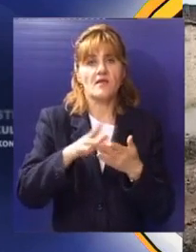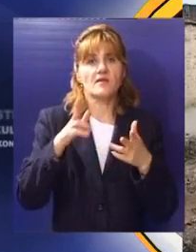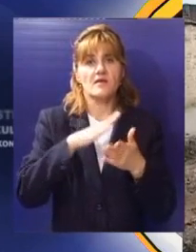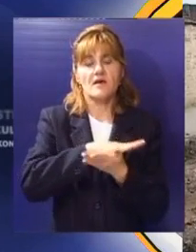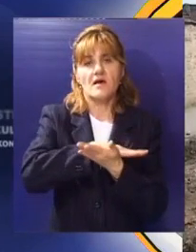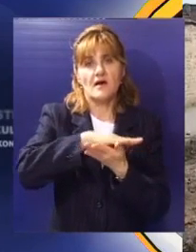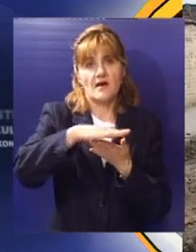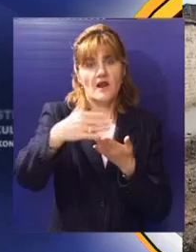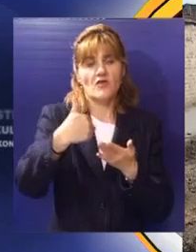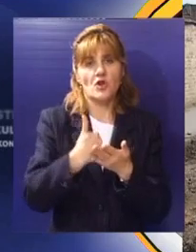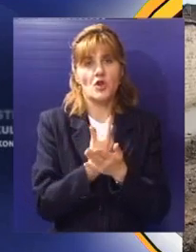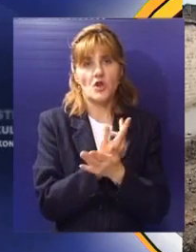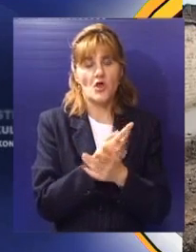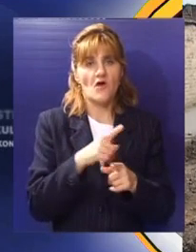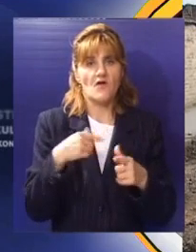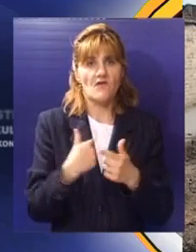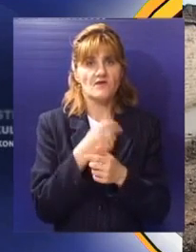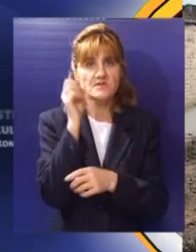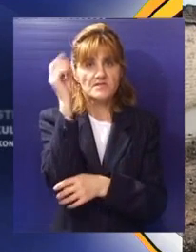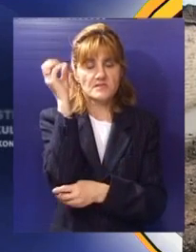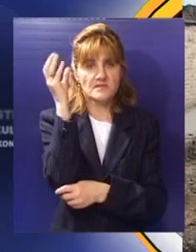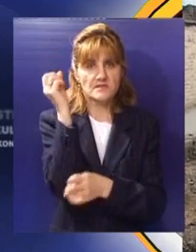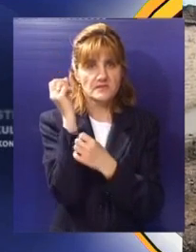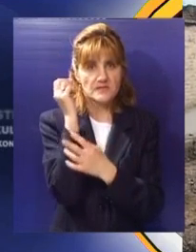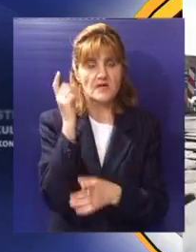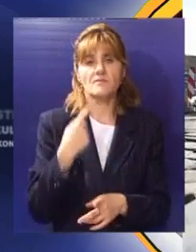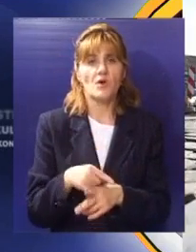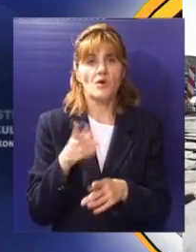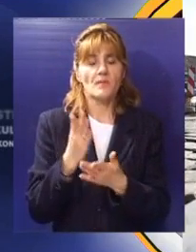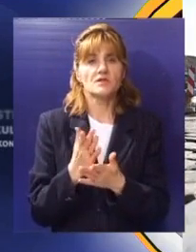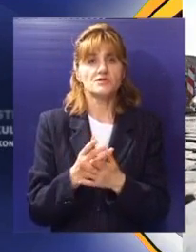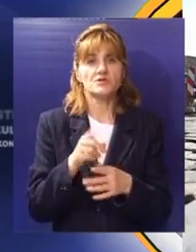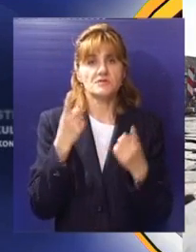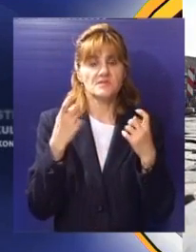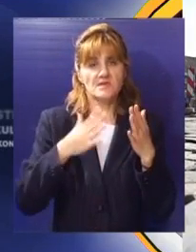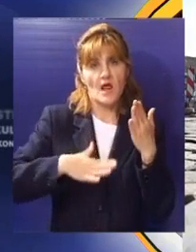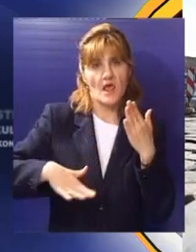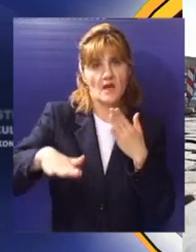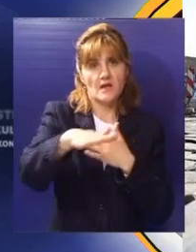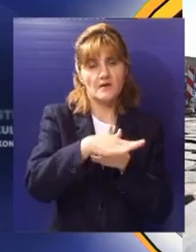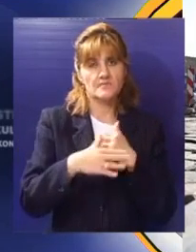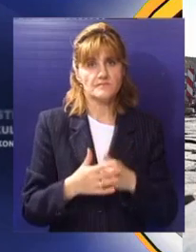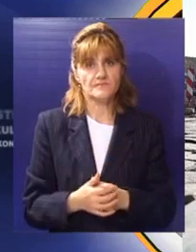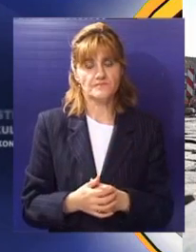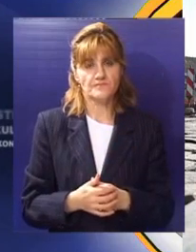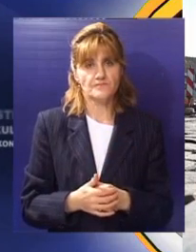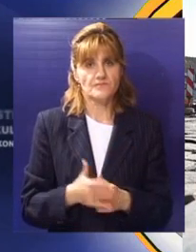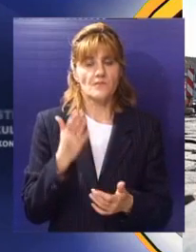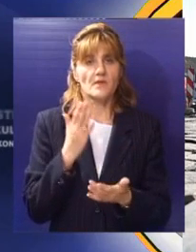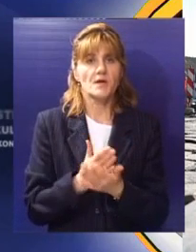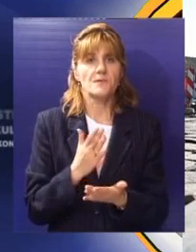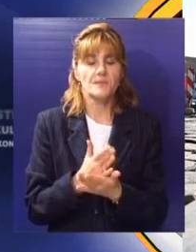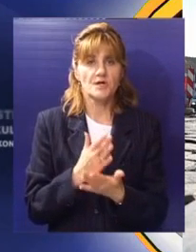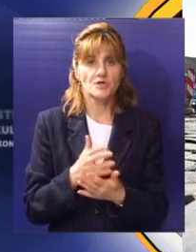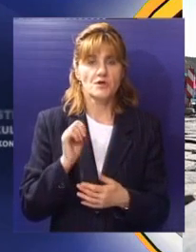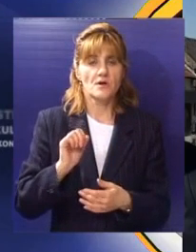saobraćaja jer će se postaviti nova vertikalna i horizontalna signalizacija a bit će zasadjen i zeleni pojas. Da ćemo